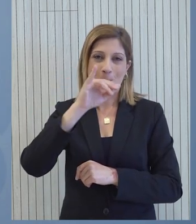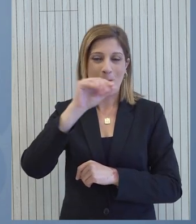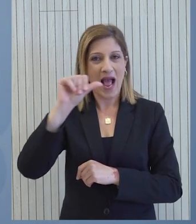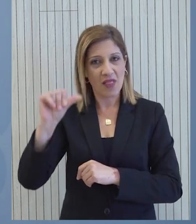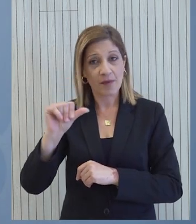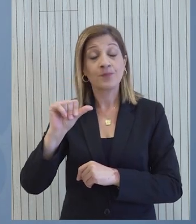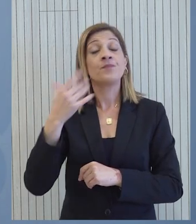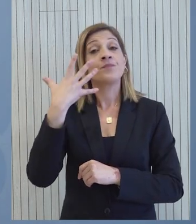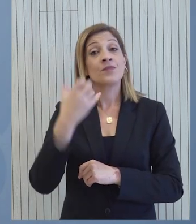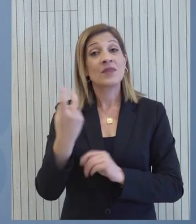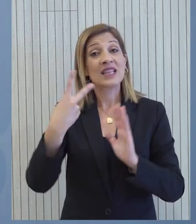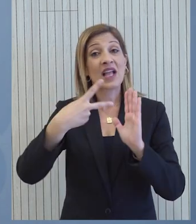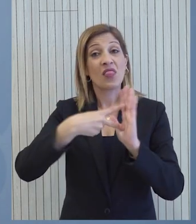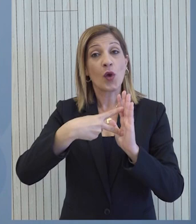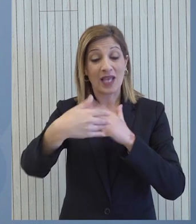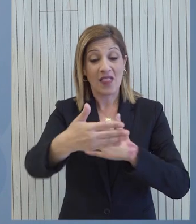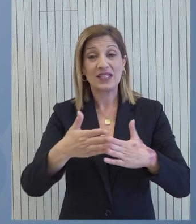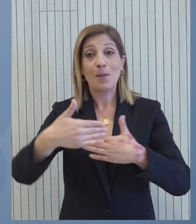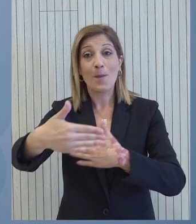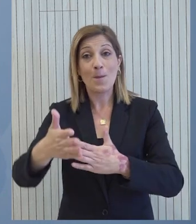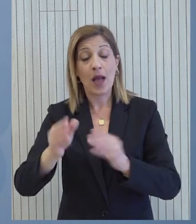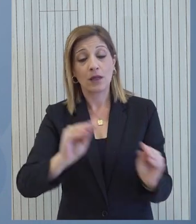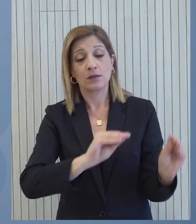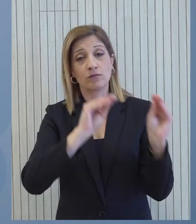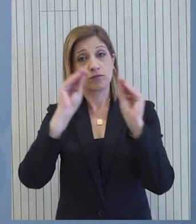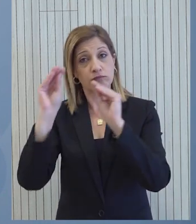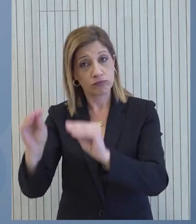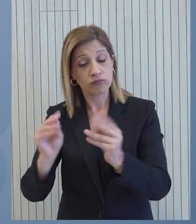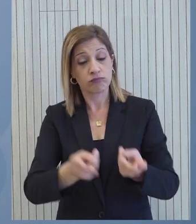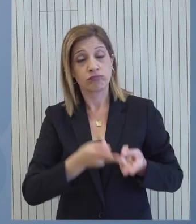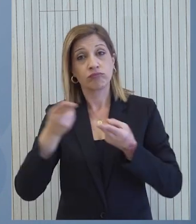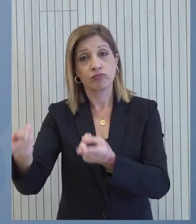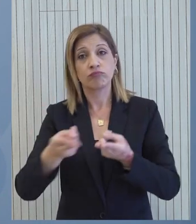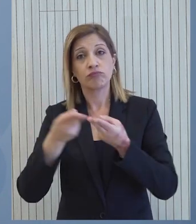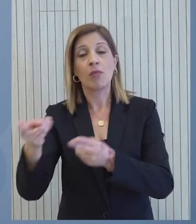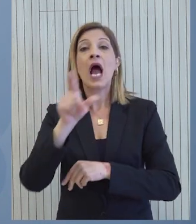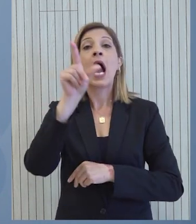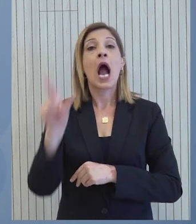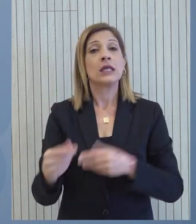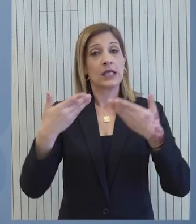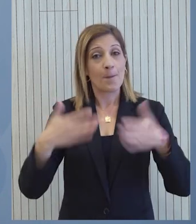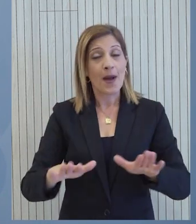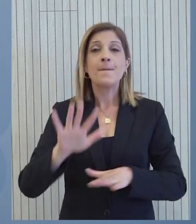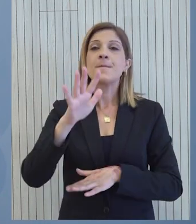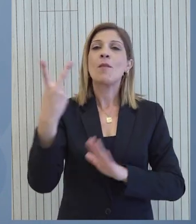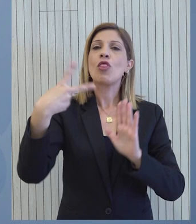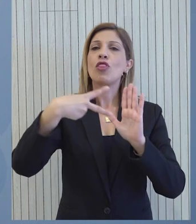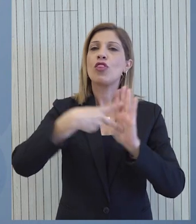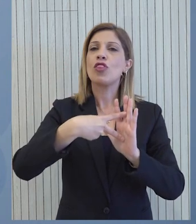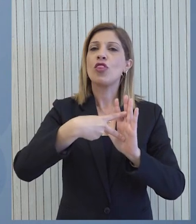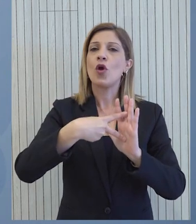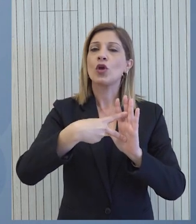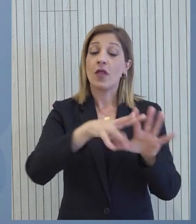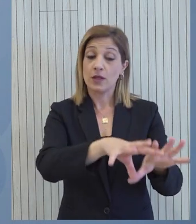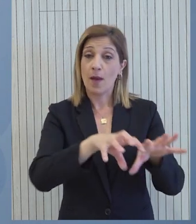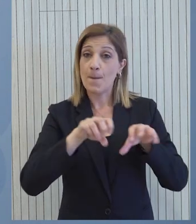λόγω στοιχεία, άνω των 2.000 παλετών έχουν ήδη μεταφερθεί και εκφορτωθεί στις αχτές της Γάτζας, ενώ γύρω στις 2.000 έχουν